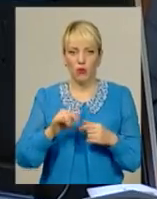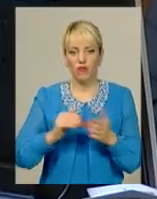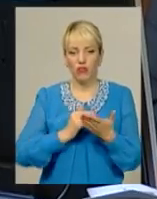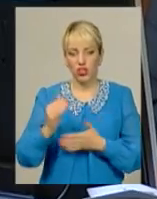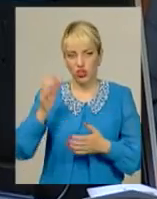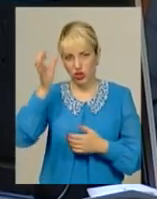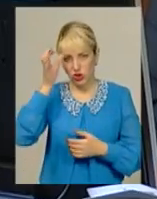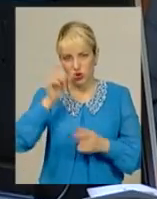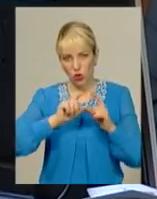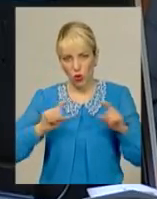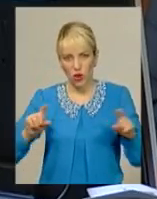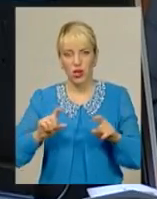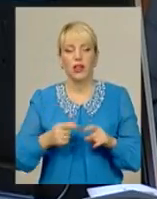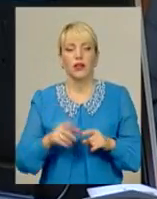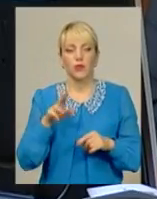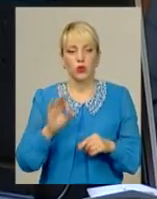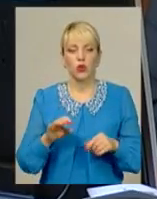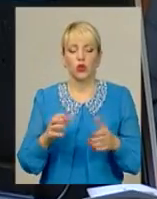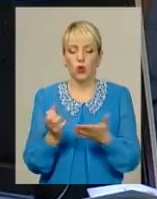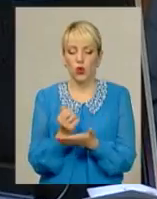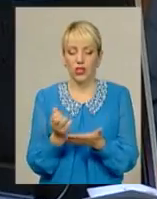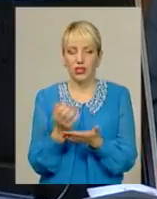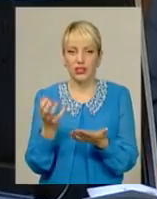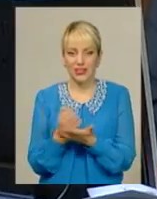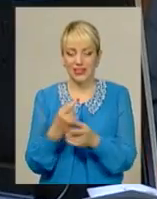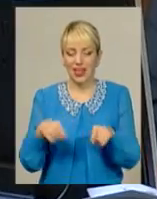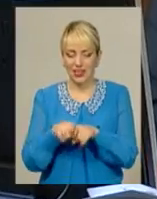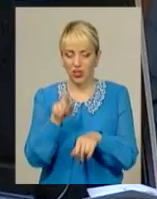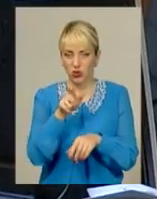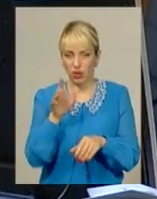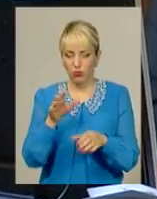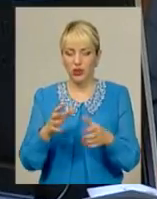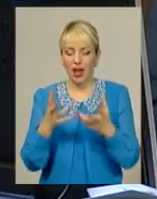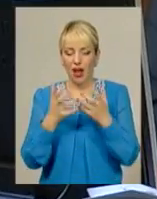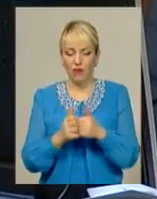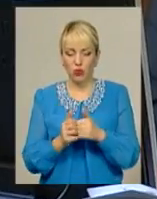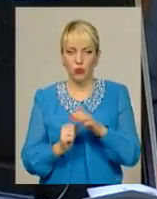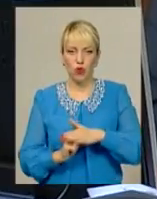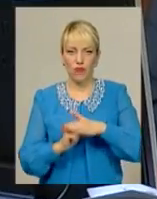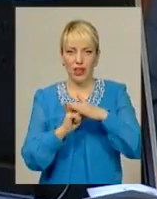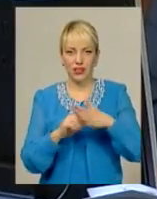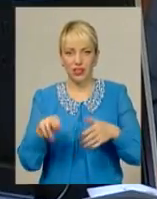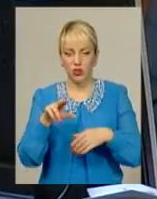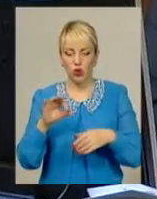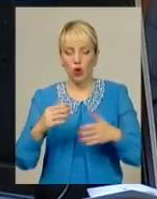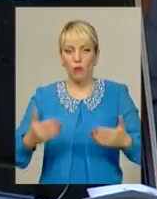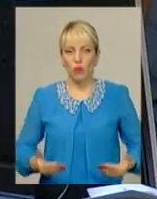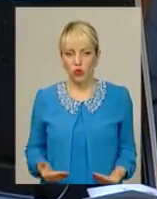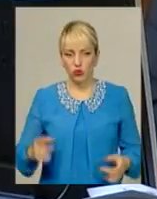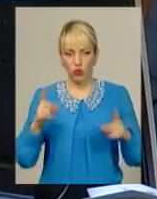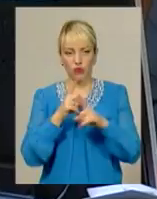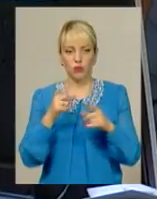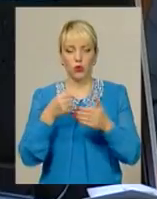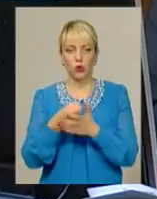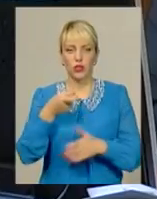Дохід таких усіх буде автоматично доведений до прожиткового мінімуму,